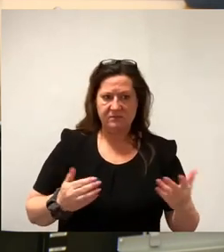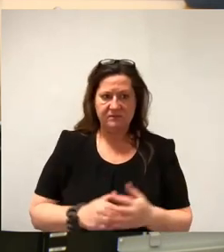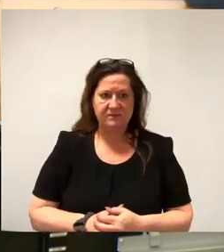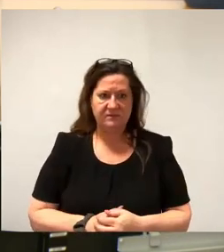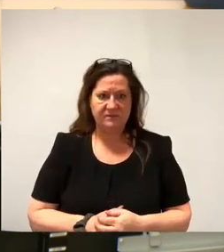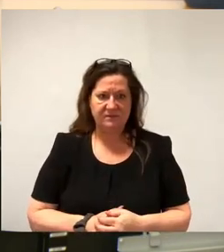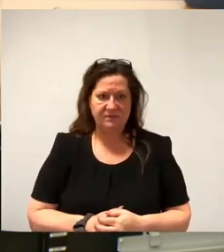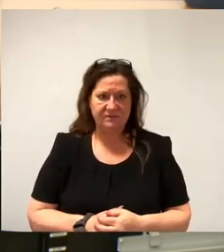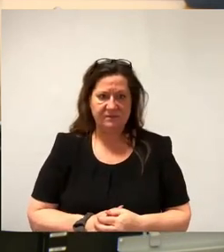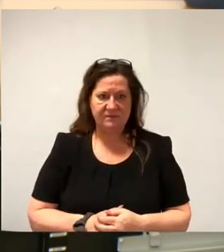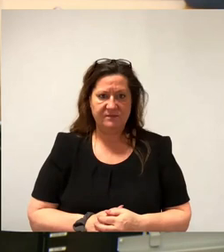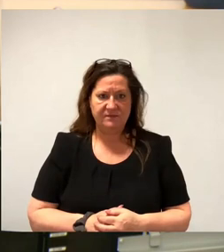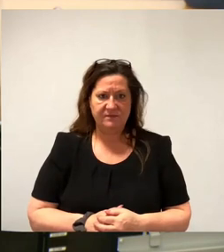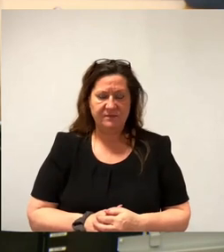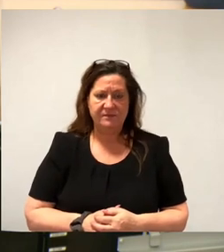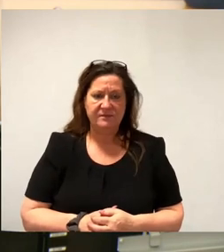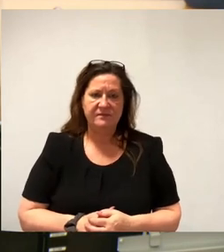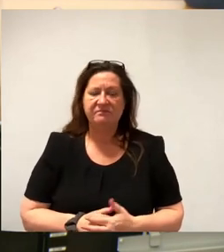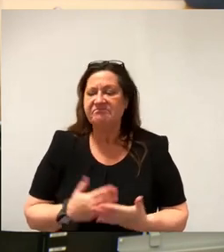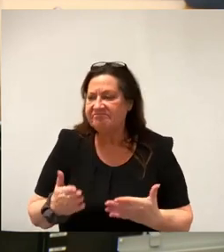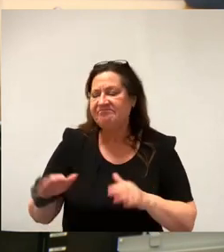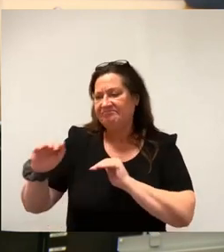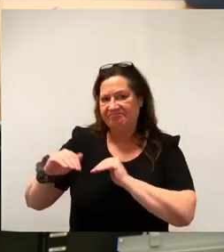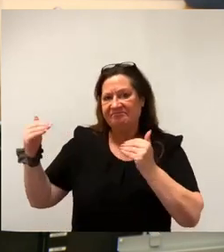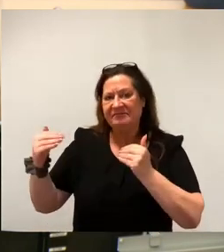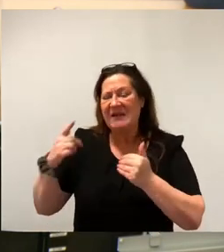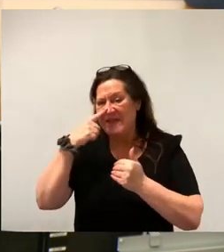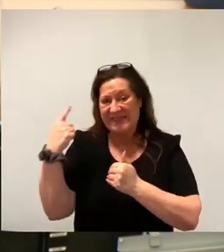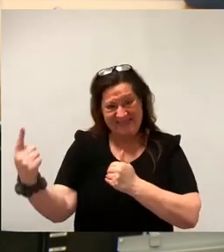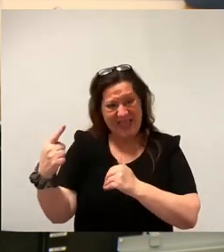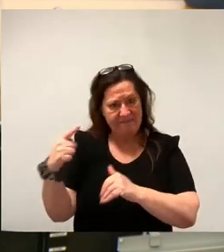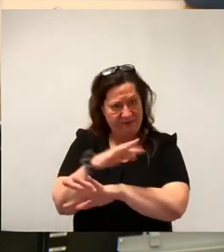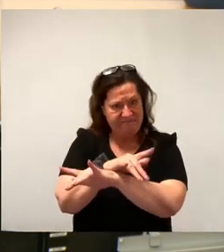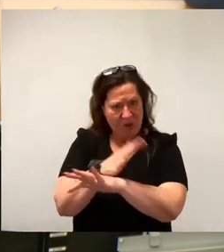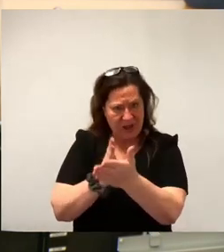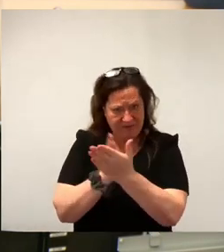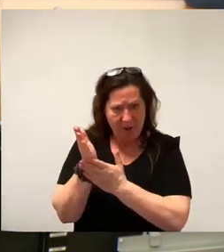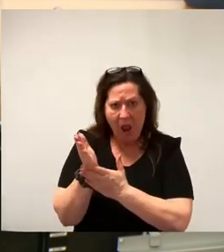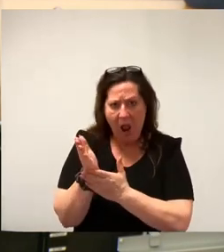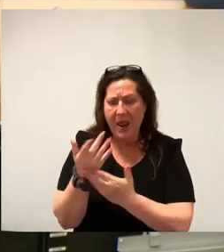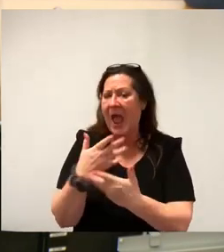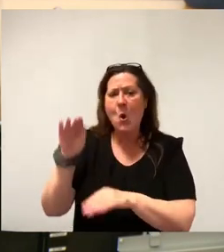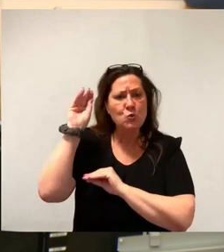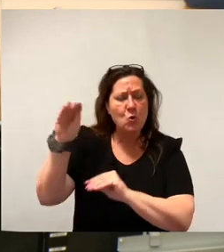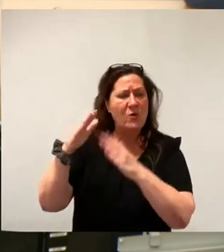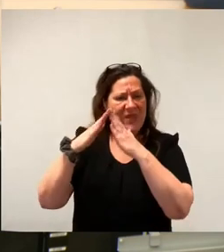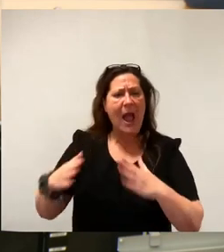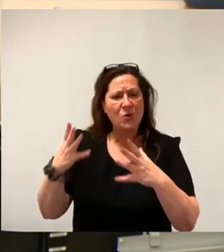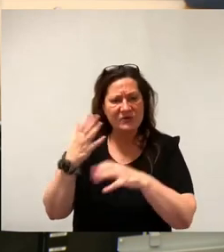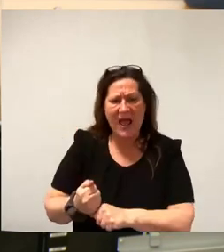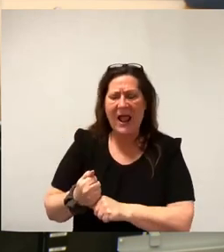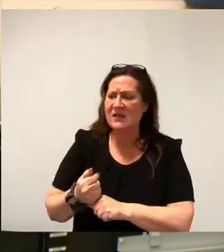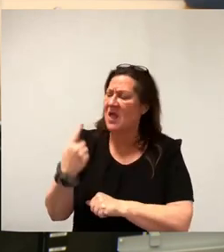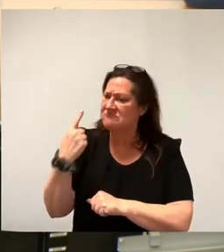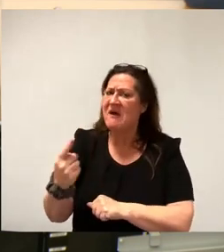Wir müssen die Gremien bei der Aufstellung der Wirtschaftspläne auch beim Zuschussbedarf im künftigen Haushalt verantwortungsbewusst